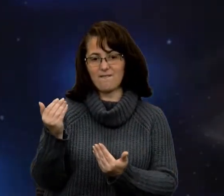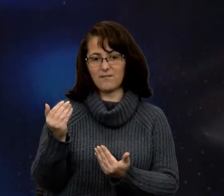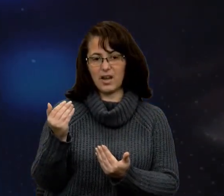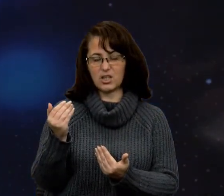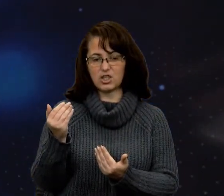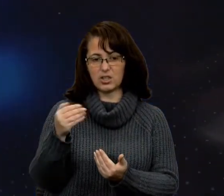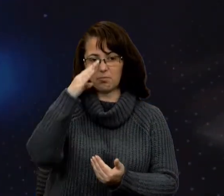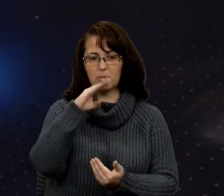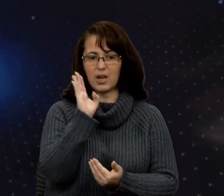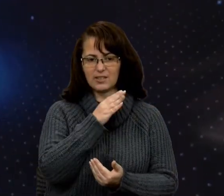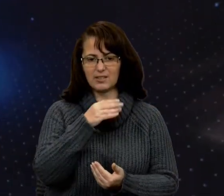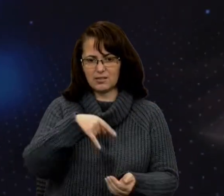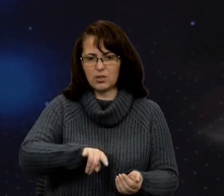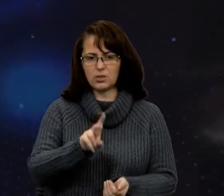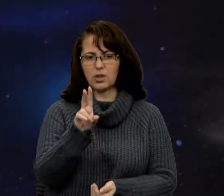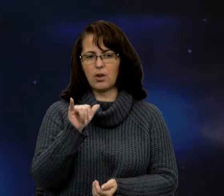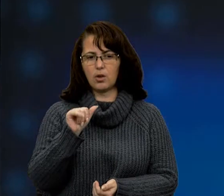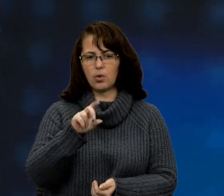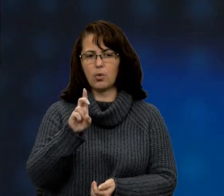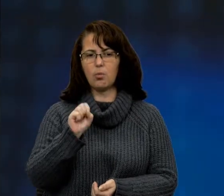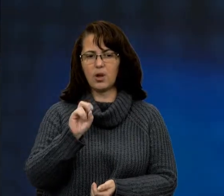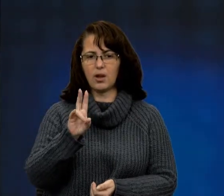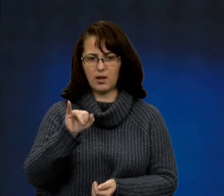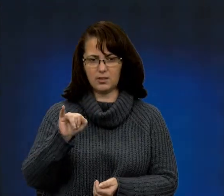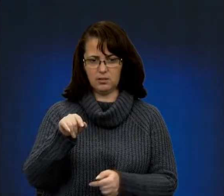що розповідали про події там.